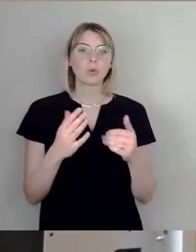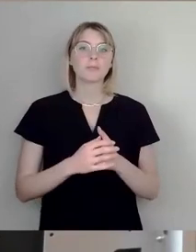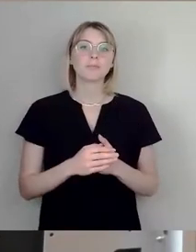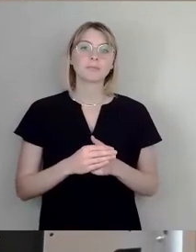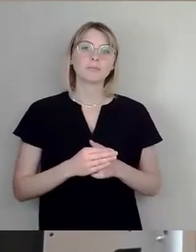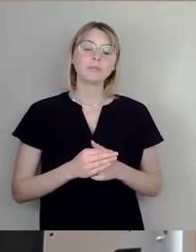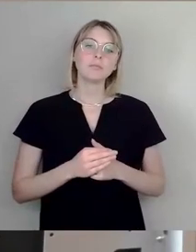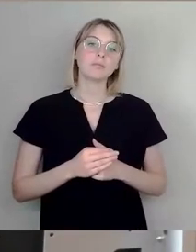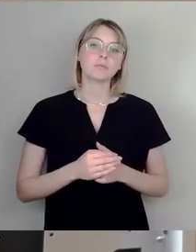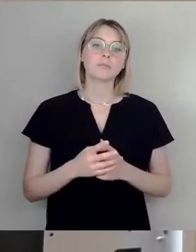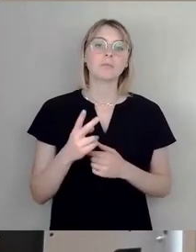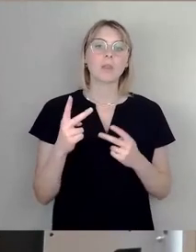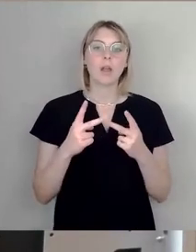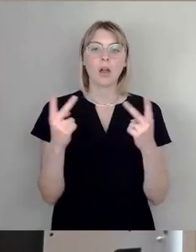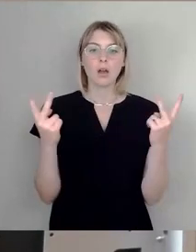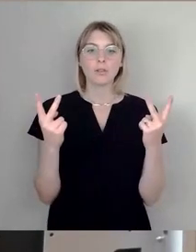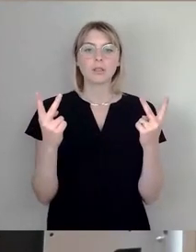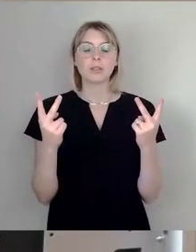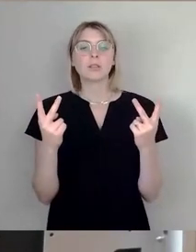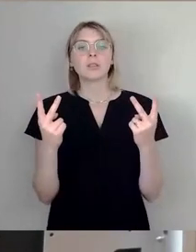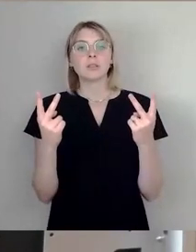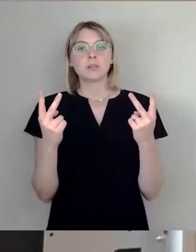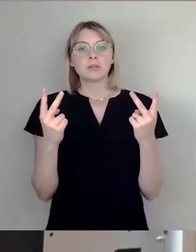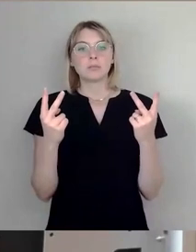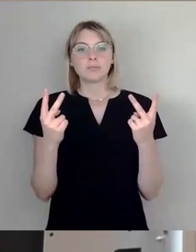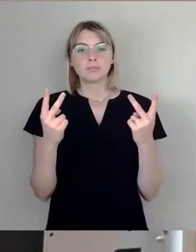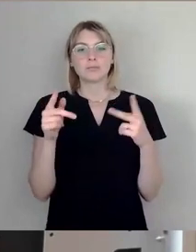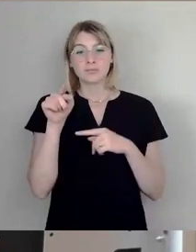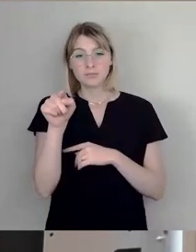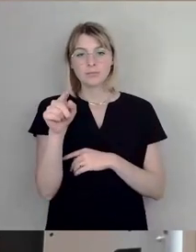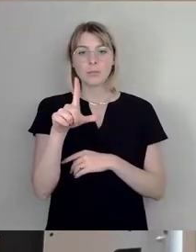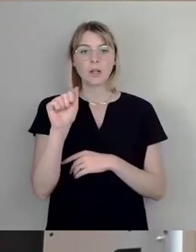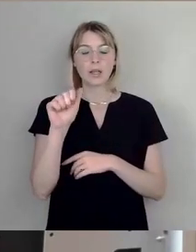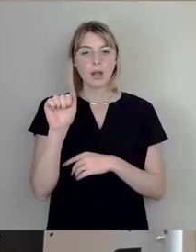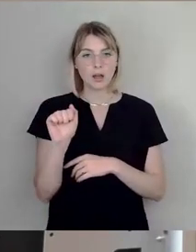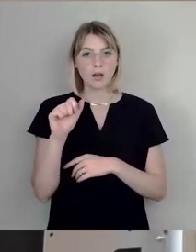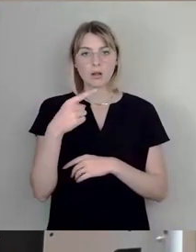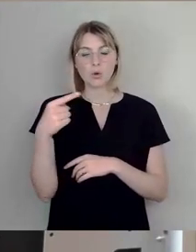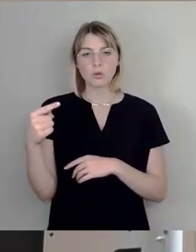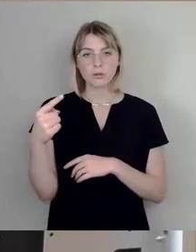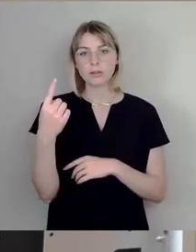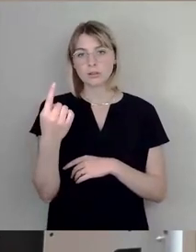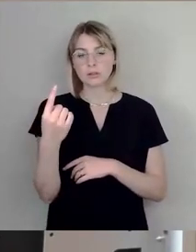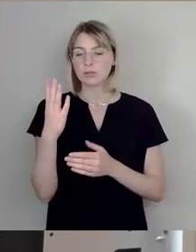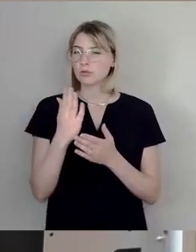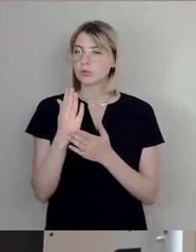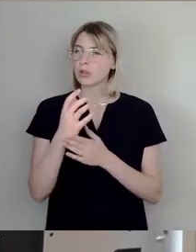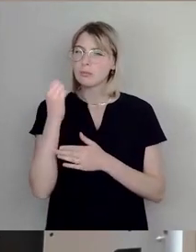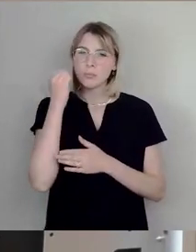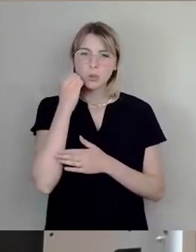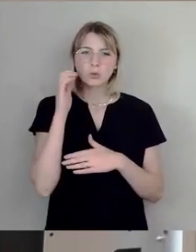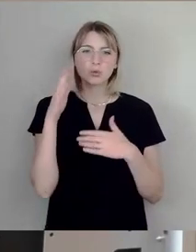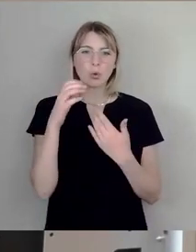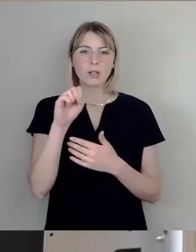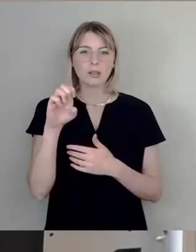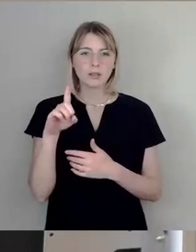mal in der öffentlichen Rezeption Lea Grundig in äußerst bösartiger Art und Weise als SED-Funktionärin